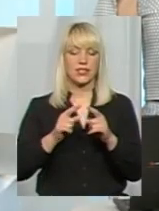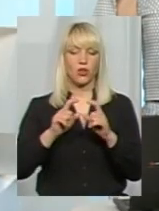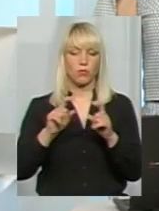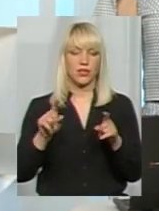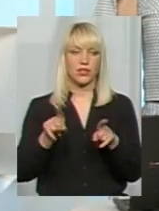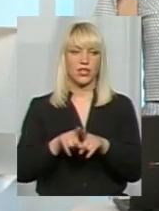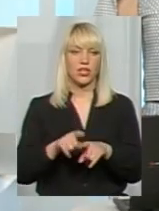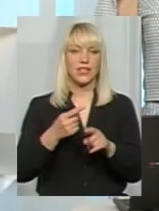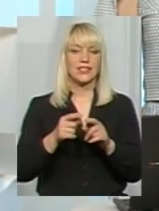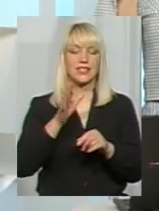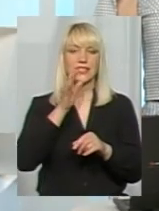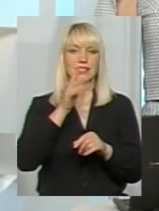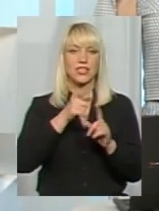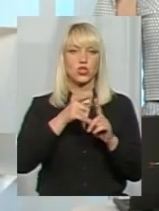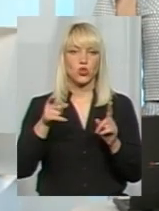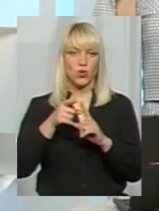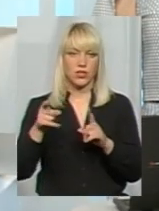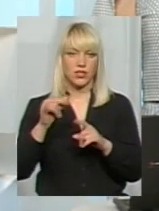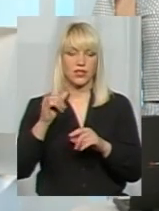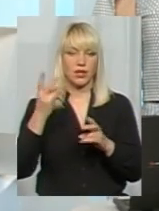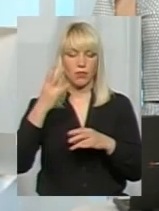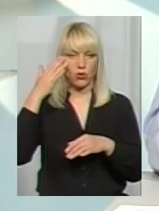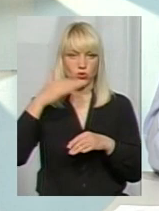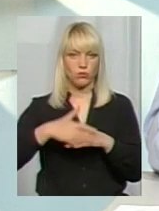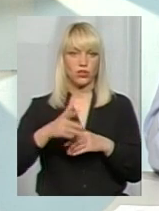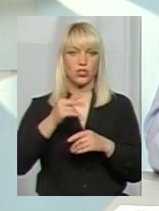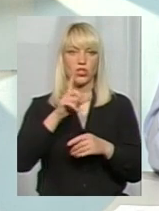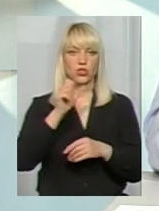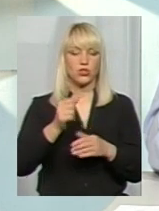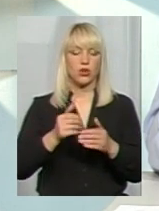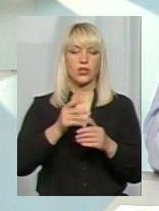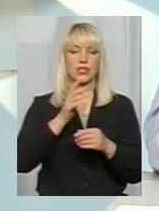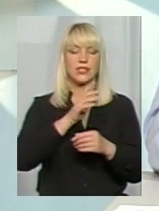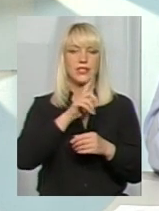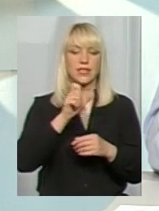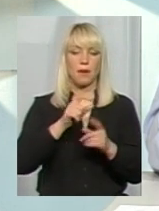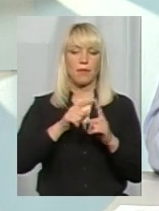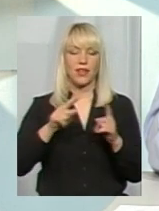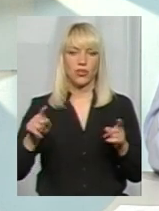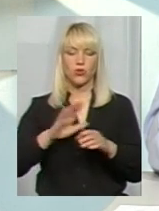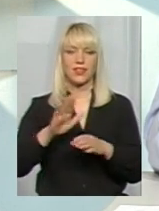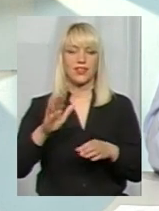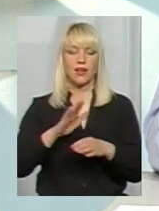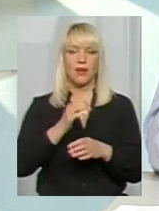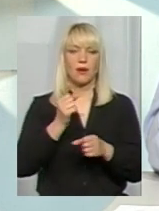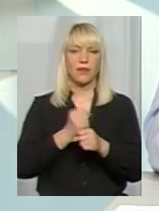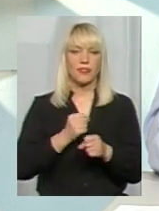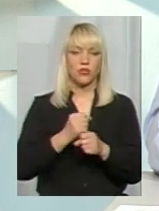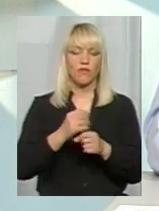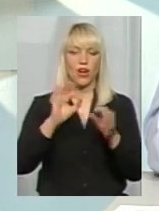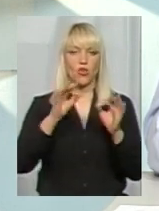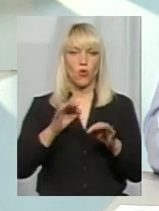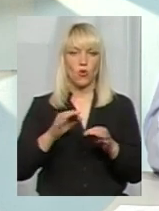сезонні, і треба розуміти, що за період їх непрацювання, тобто, осінньо-зимовий, весняний,